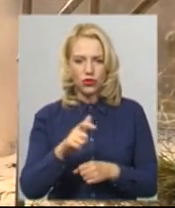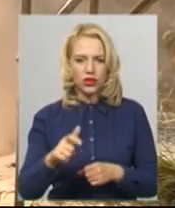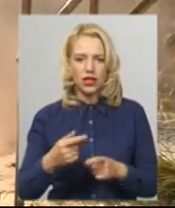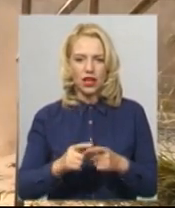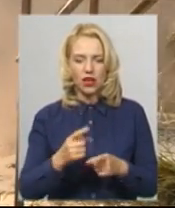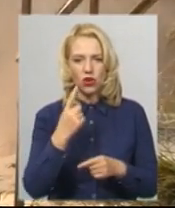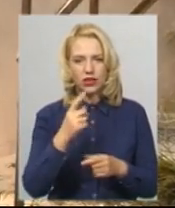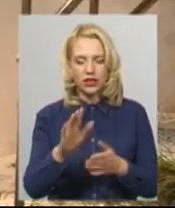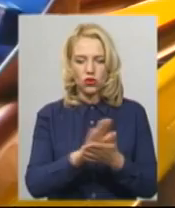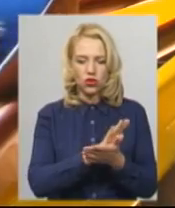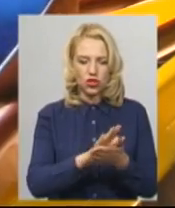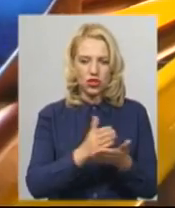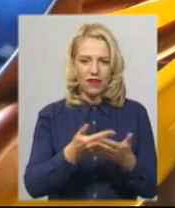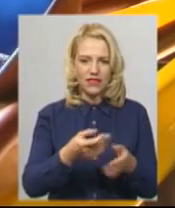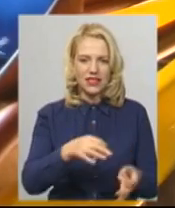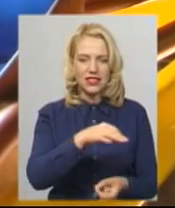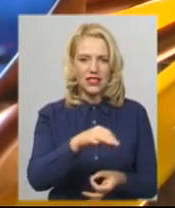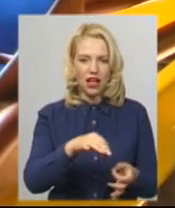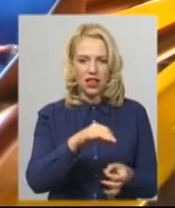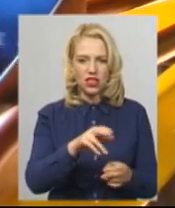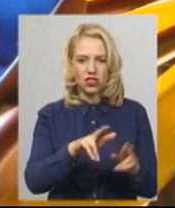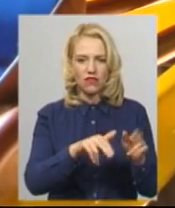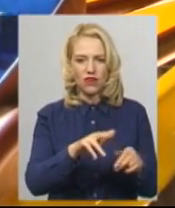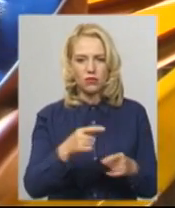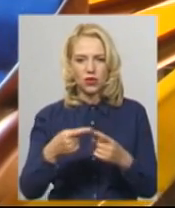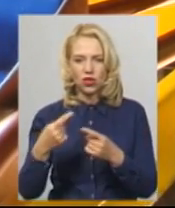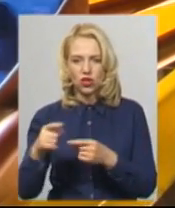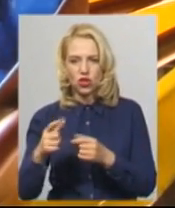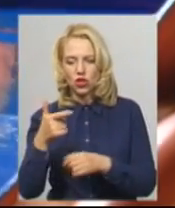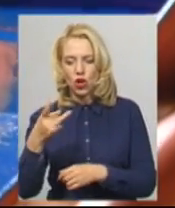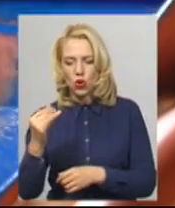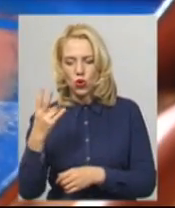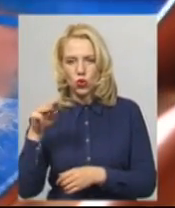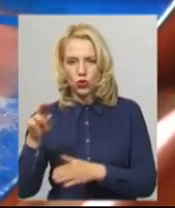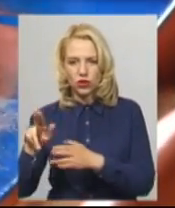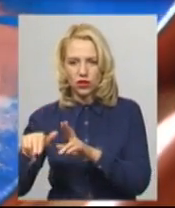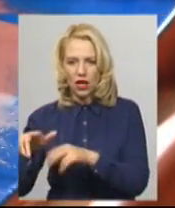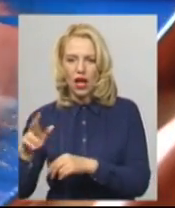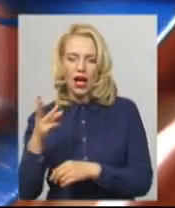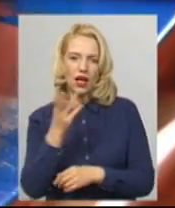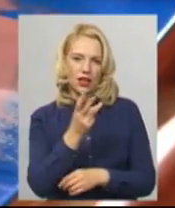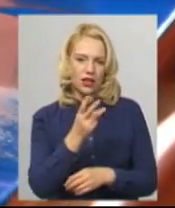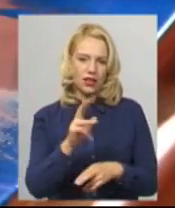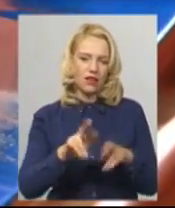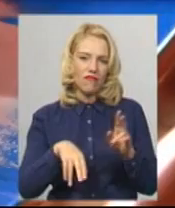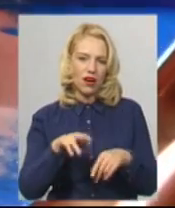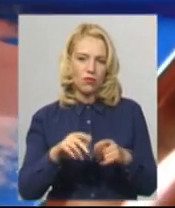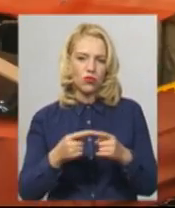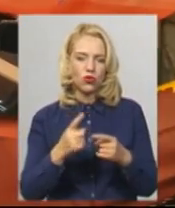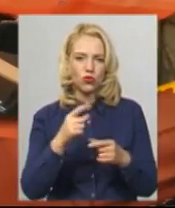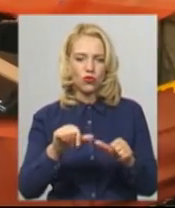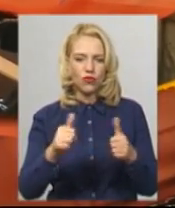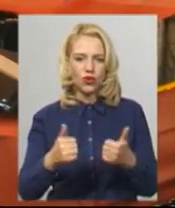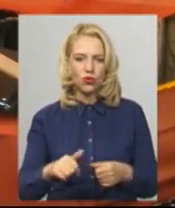методом фігури від залишки фарби, інші зварюють, ґрунтують та фарбують їх, каже фарбувальник Олександр Савчук. За її словами, одну фігуру розтаврують в